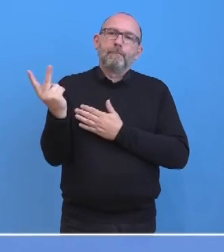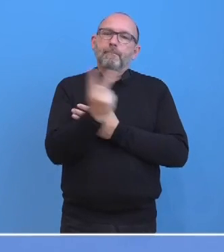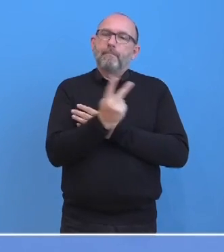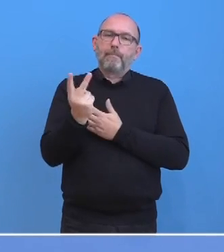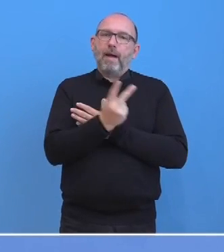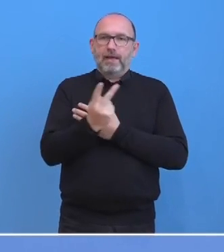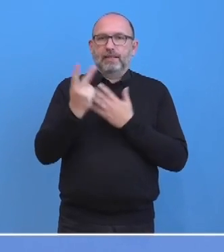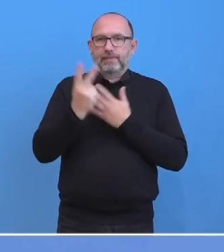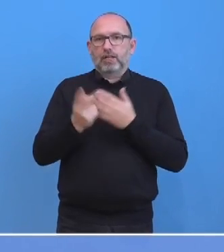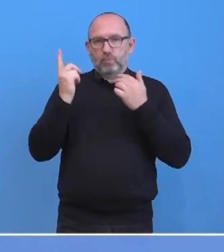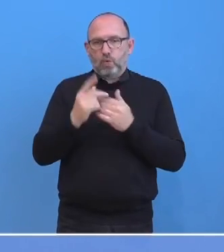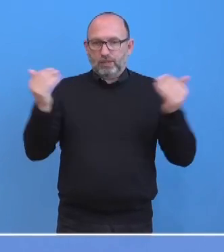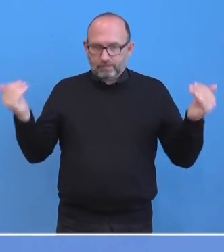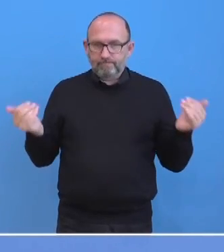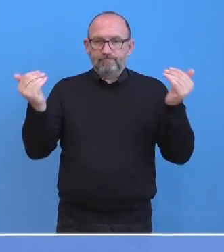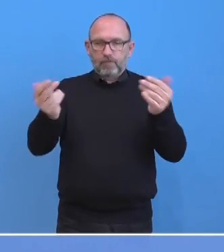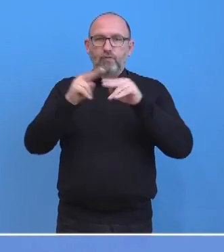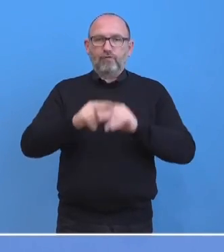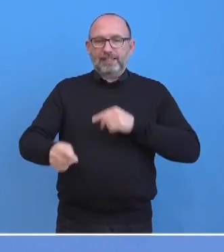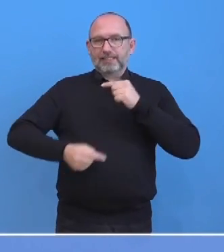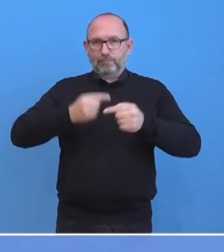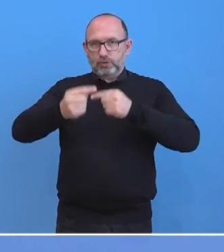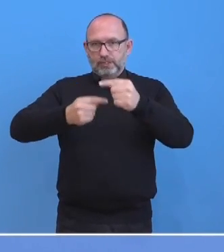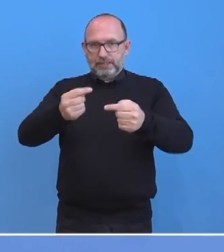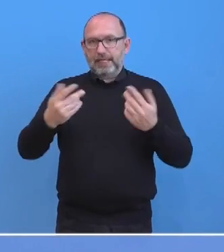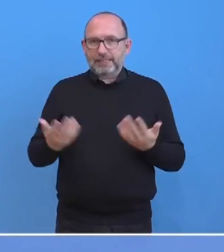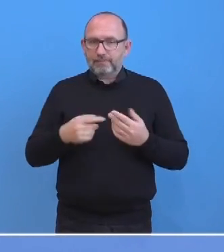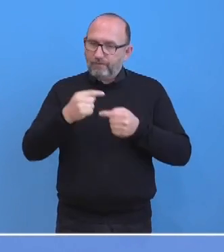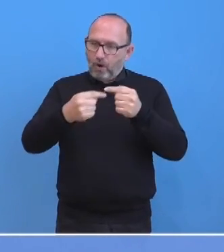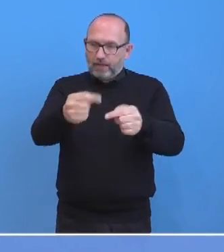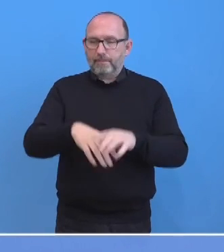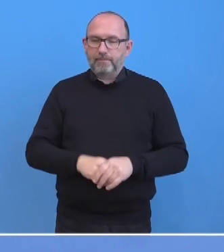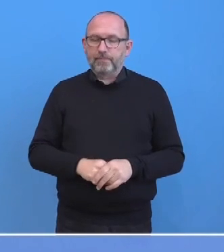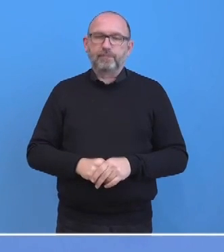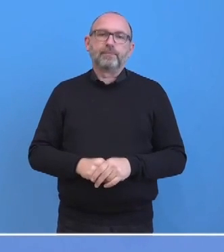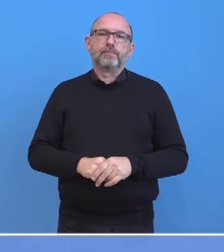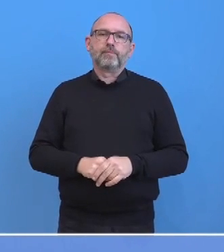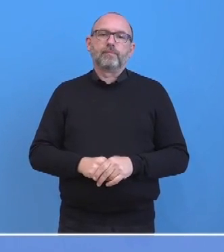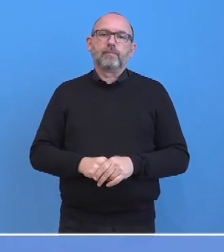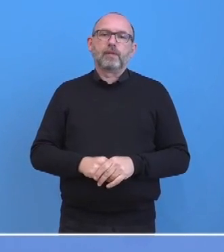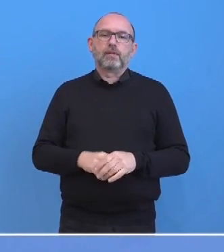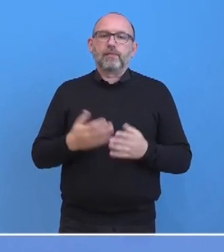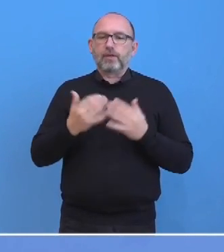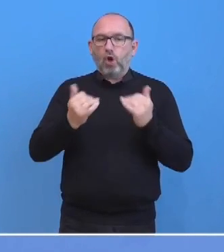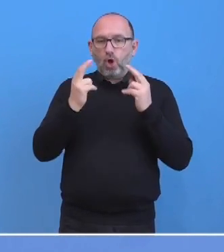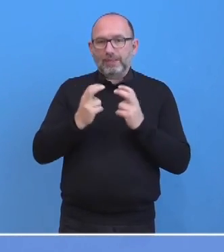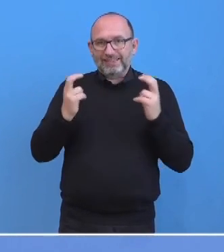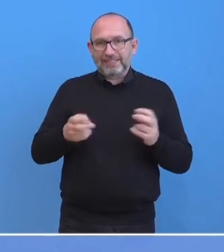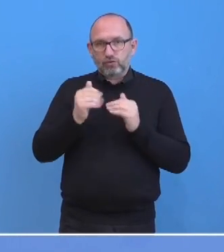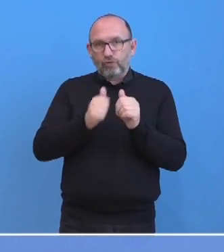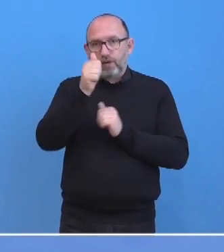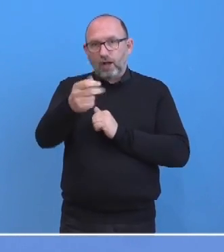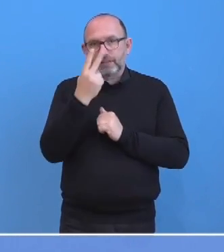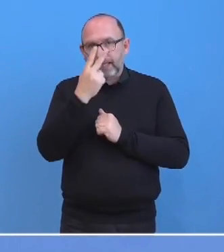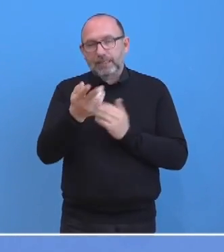hilfreich sind, um in diesem Friedensprozess der Vereinten Nationen voranzukommen. Sonst kann ich der Sitzung heute noch nicht vorgreifen. Aber das ist die